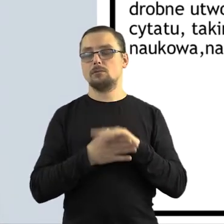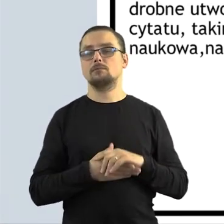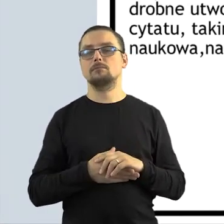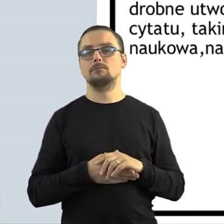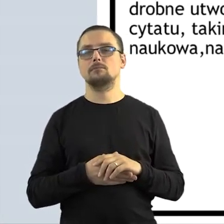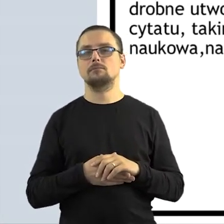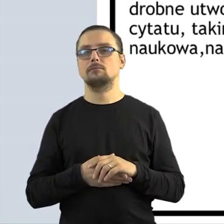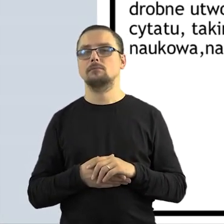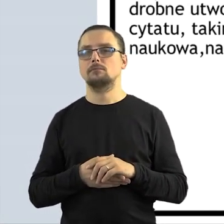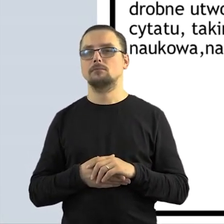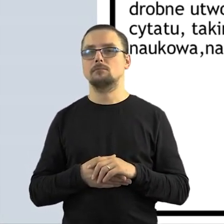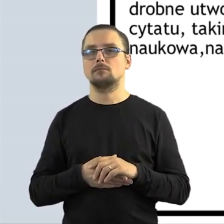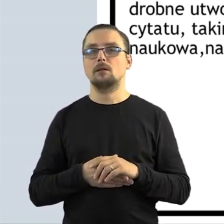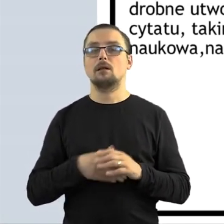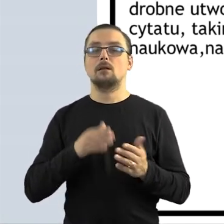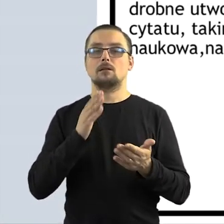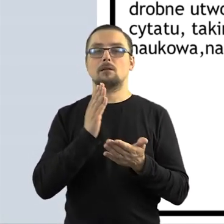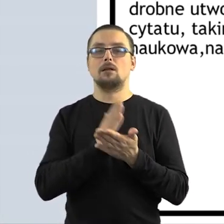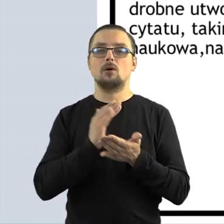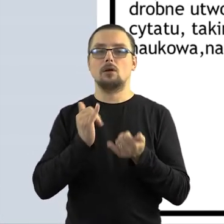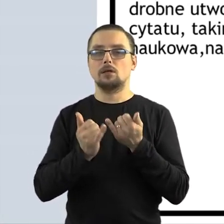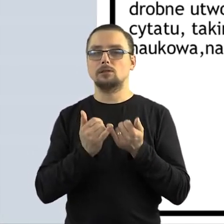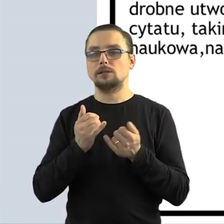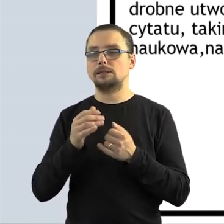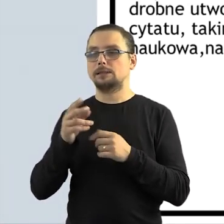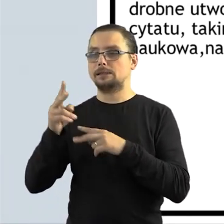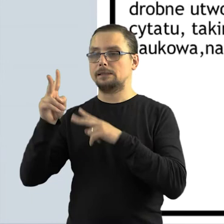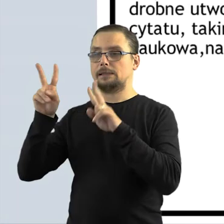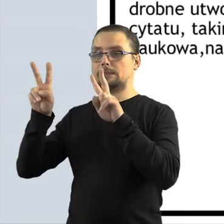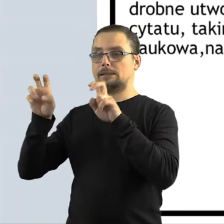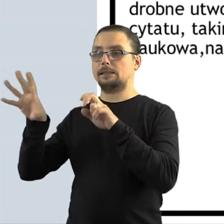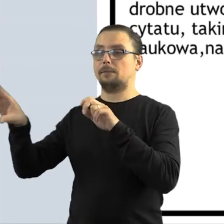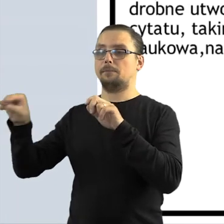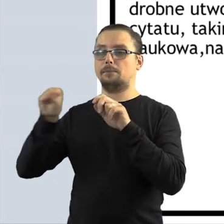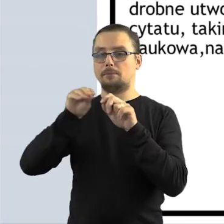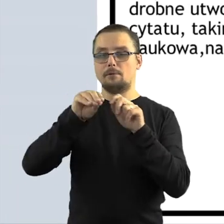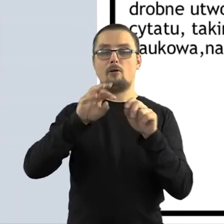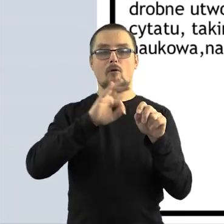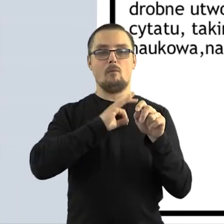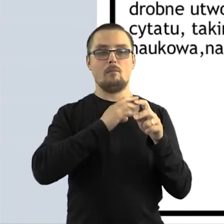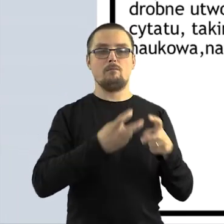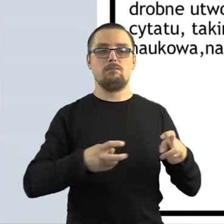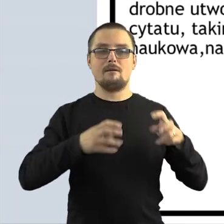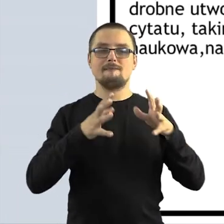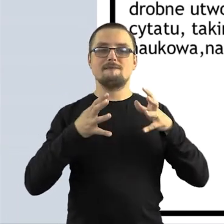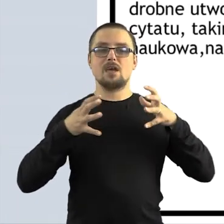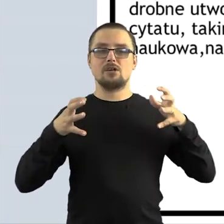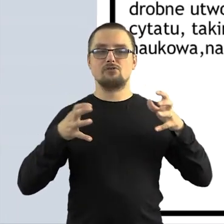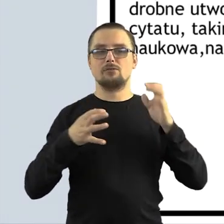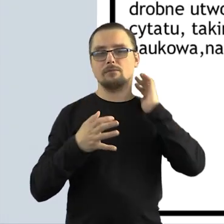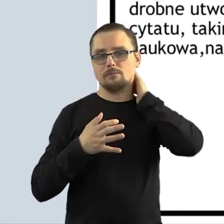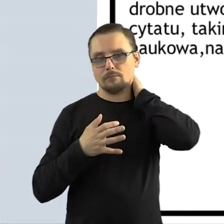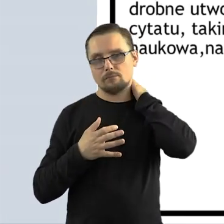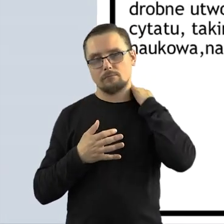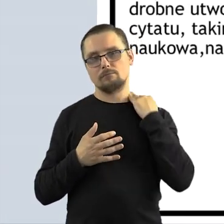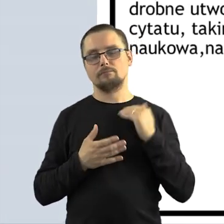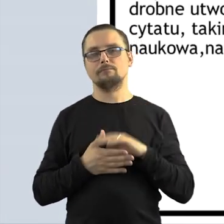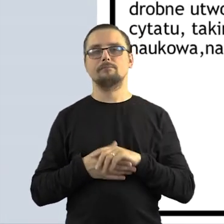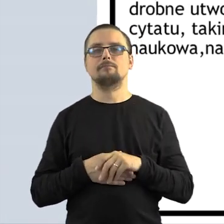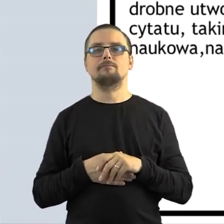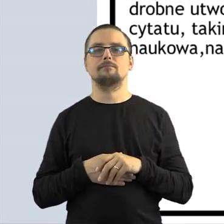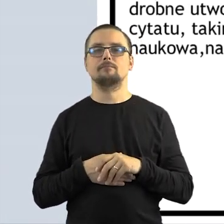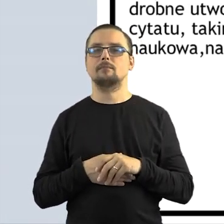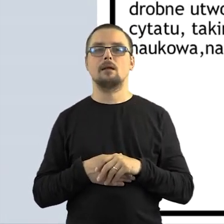prawo cytatu ma miejsce tylko w sytuacji, gdy wykorzystujemy cytaty do stworzenia czegoś większego. I to coś większe nie może być